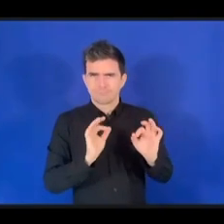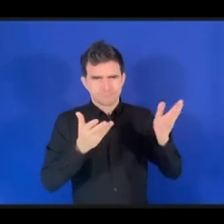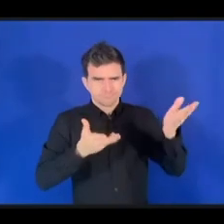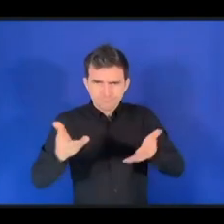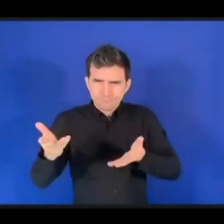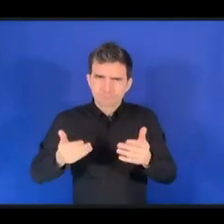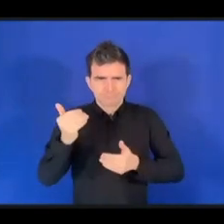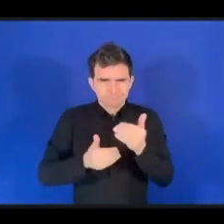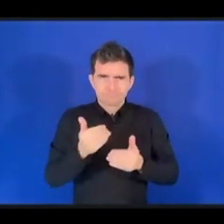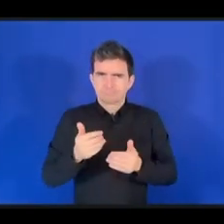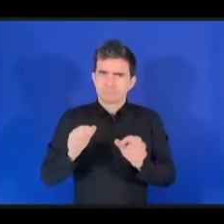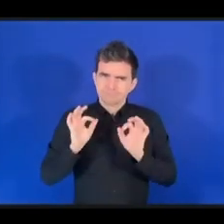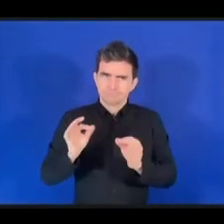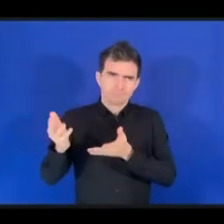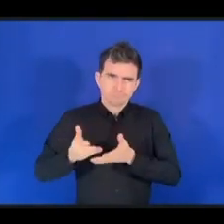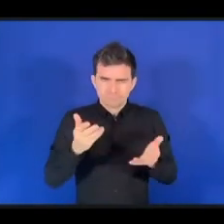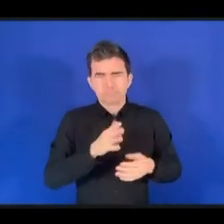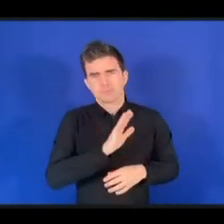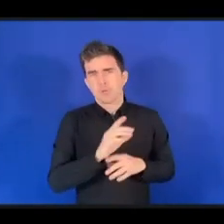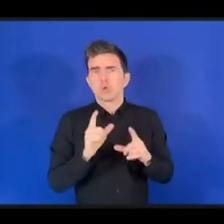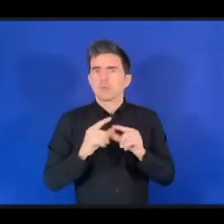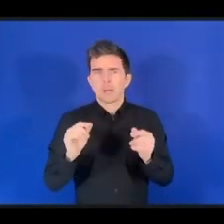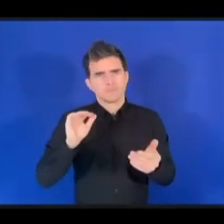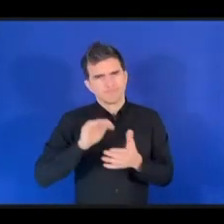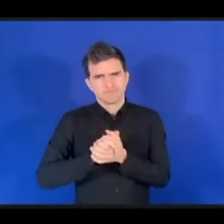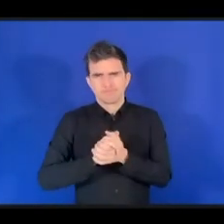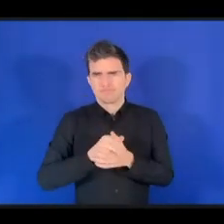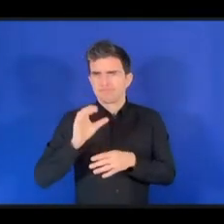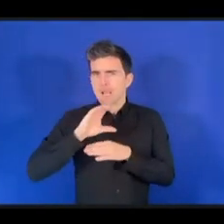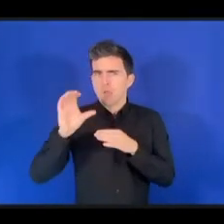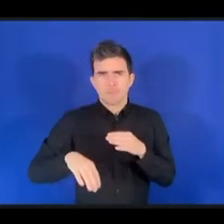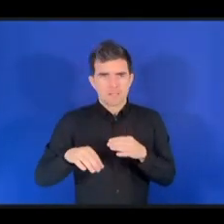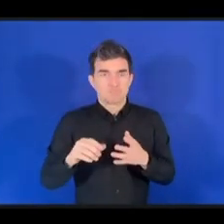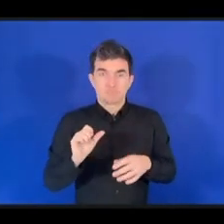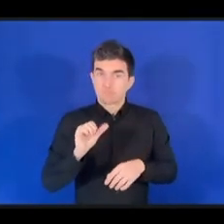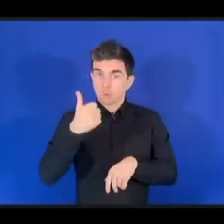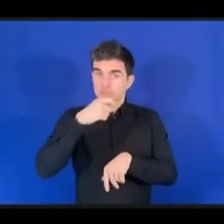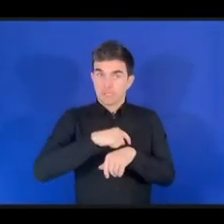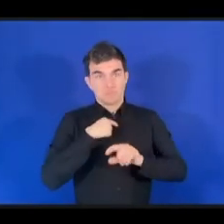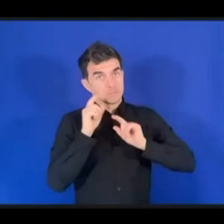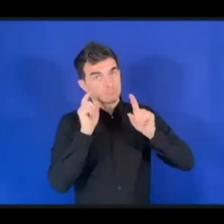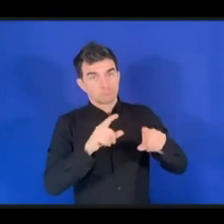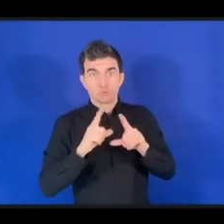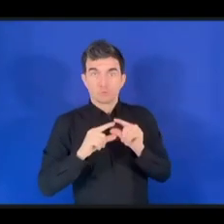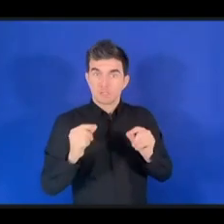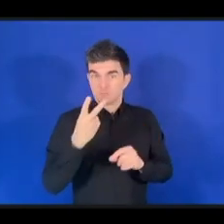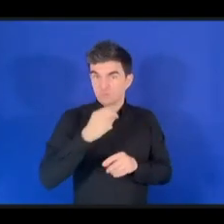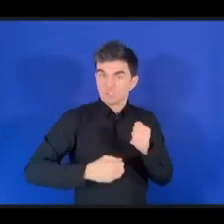Карибского региона. Я первый раз приехала в Японию более 20 лет тому назад благодаря поддержке